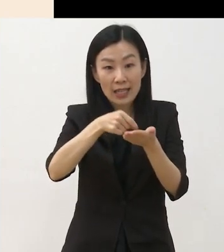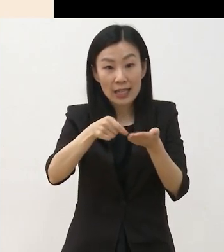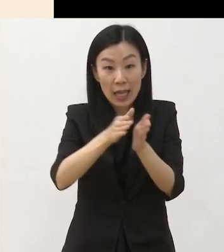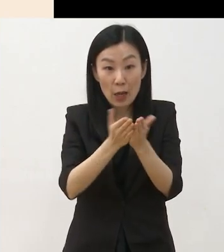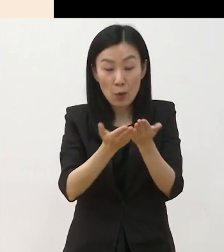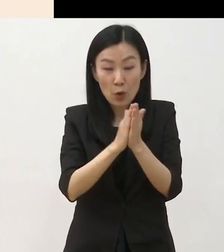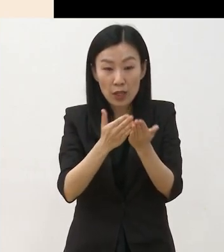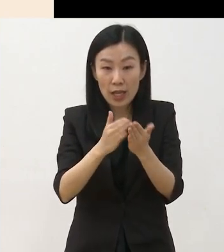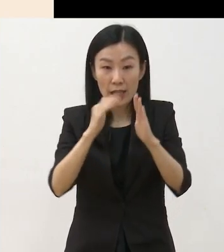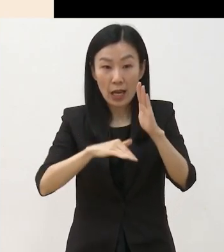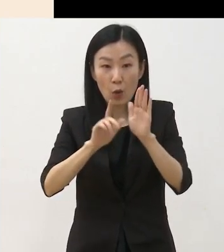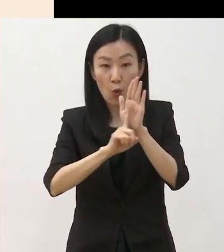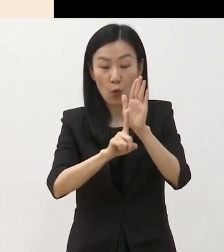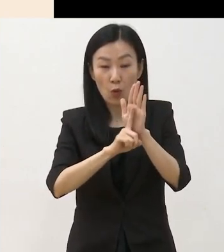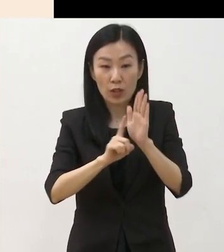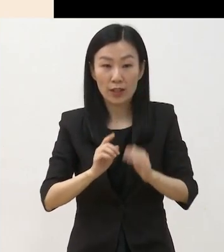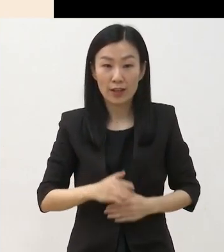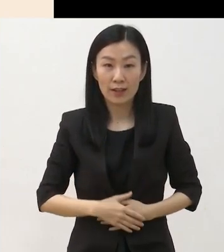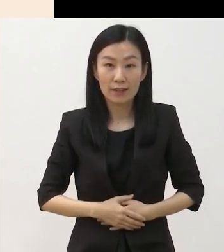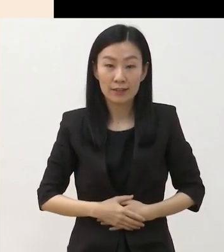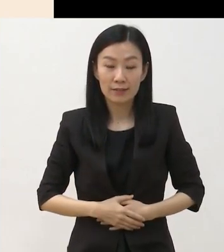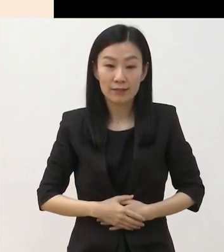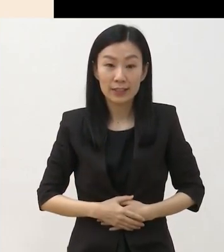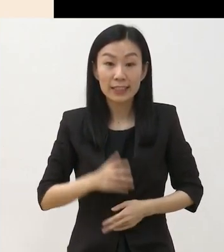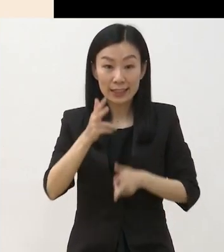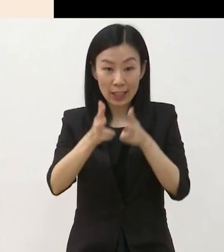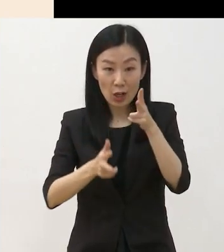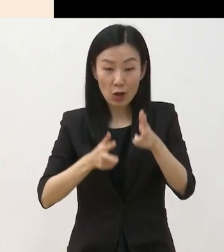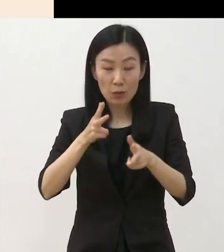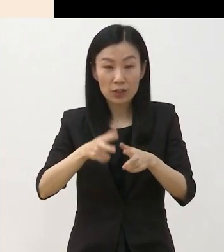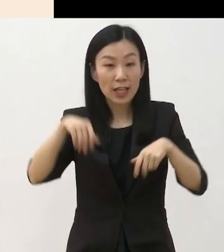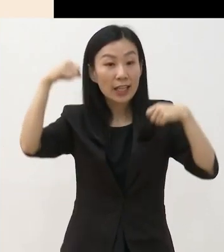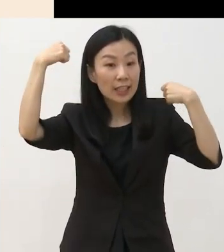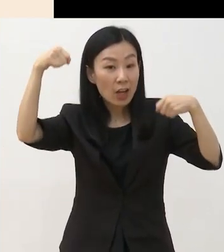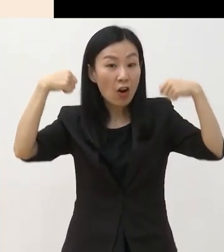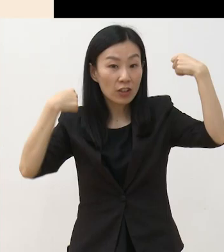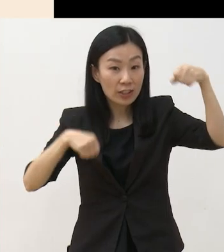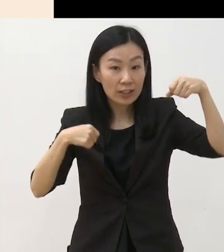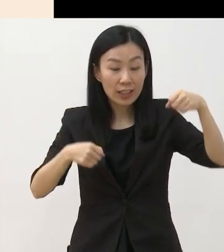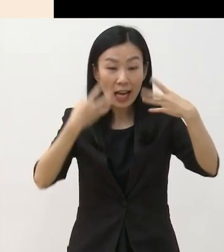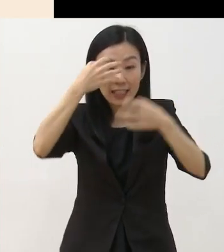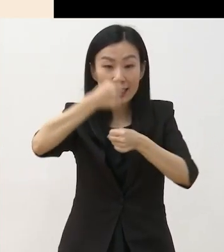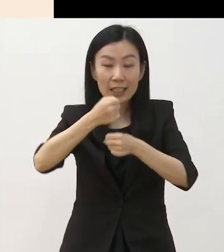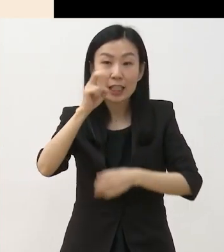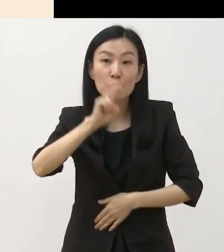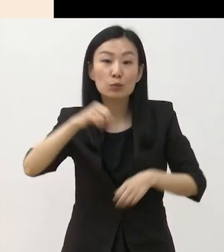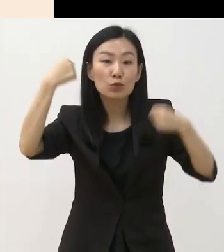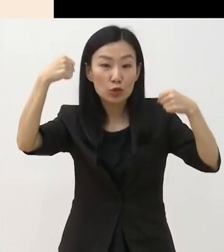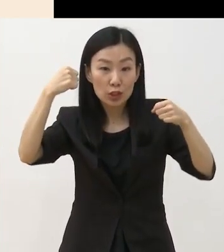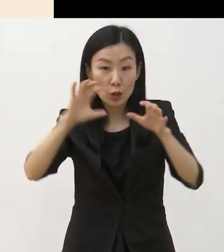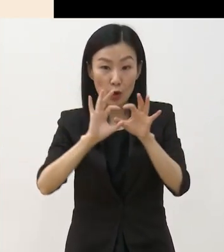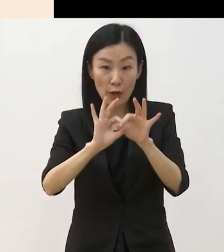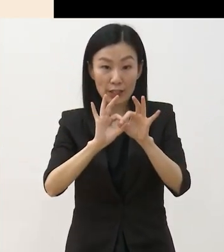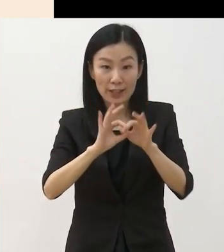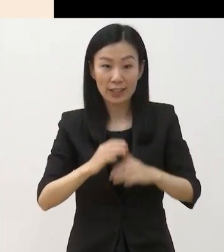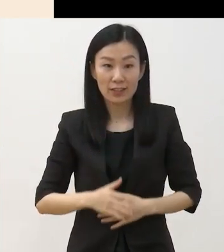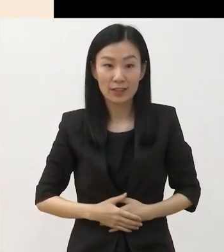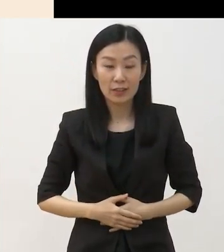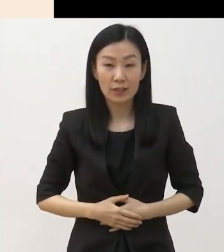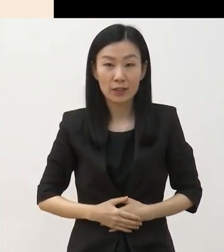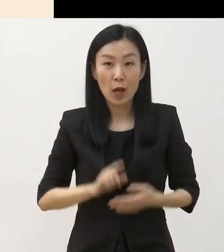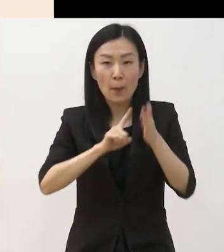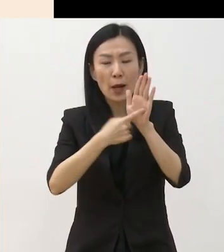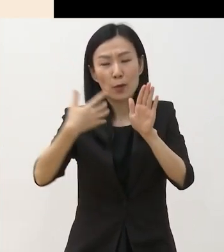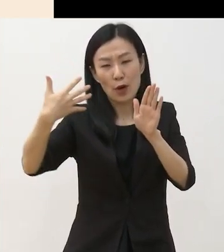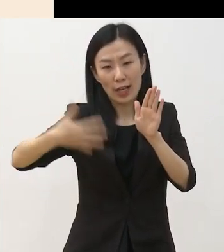대봉 공모 사업은 연극과 창작 뮤지컬 장르가 해당이 되고요 미발표